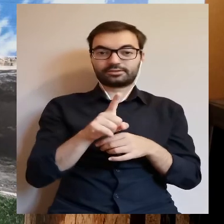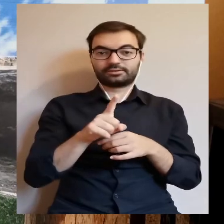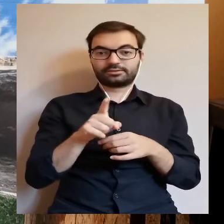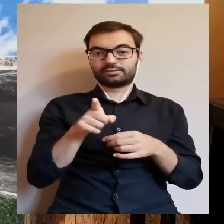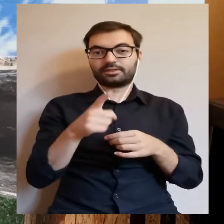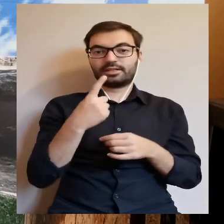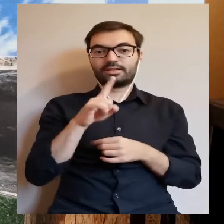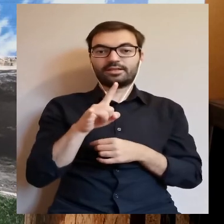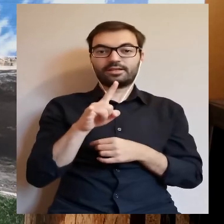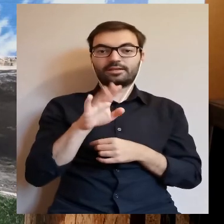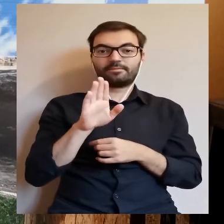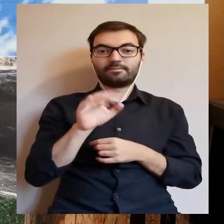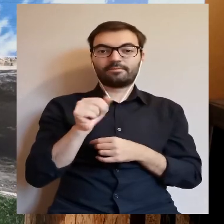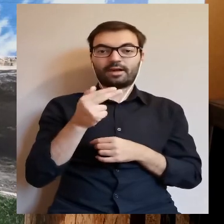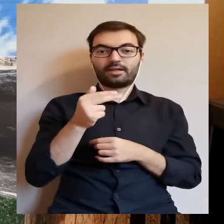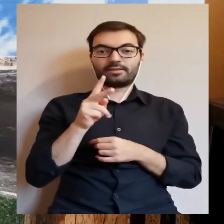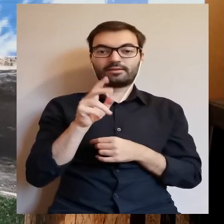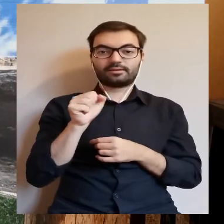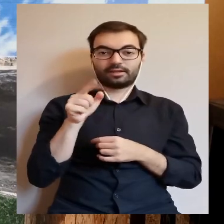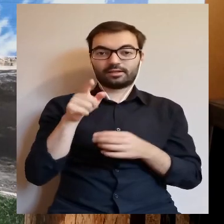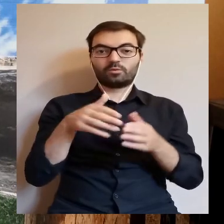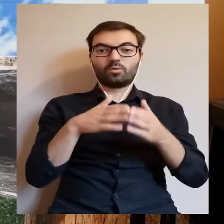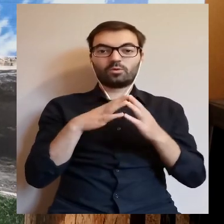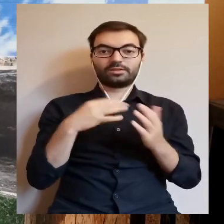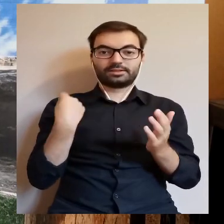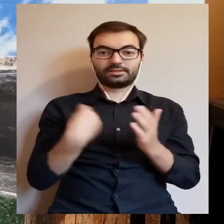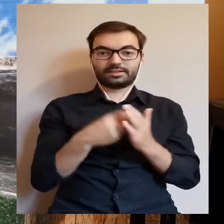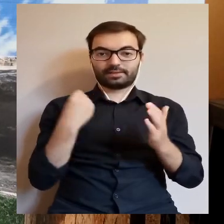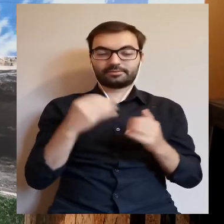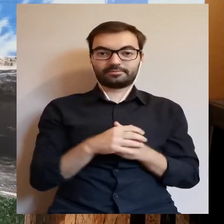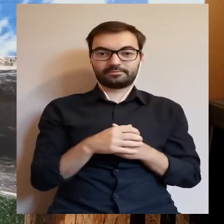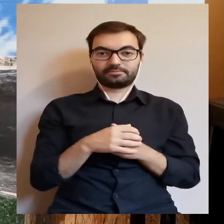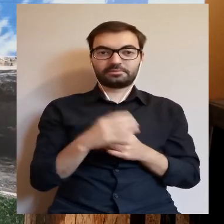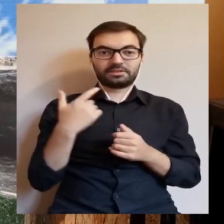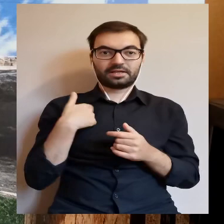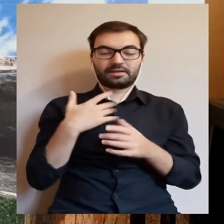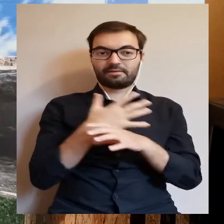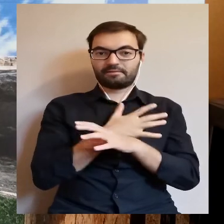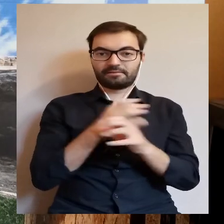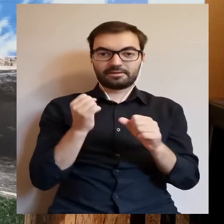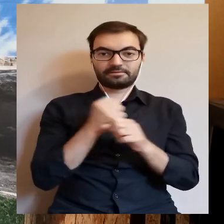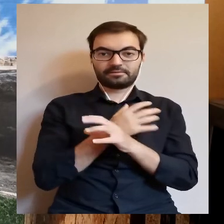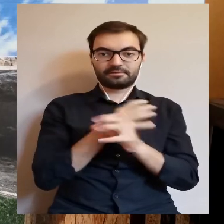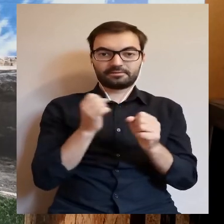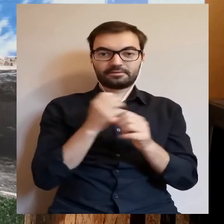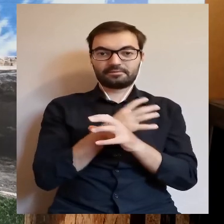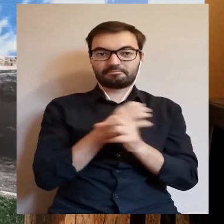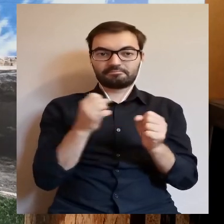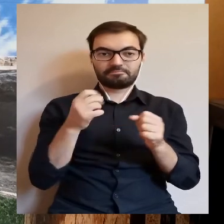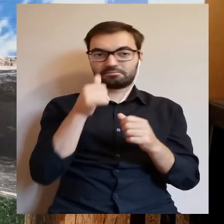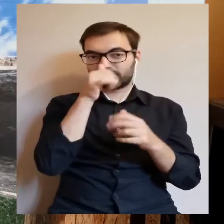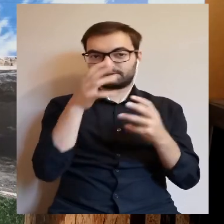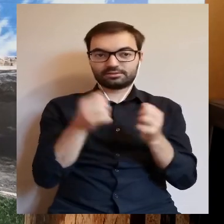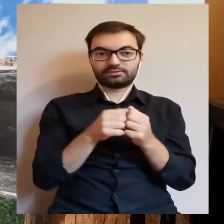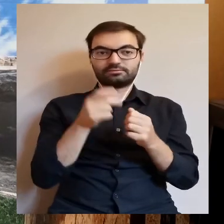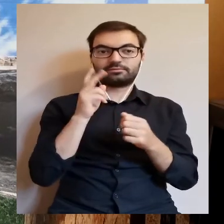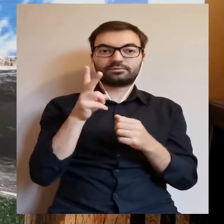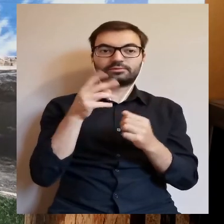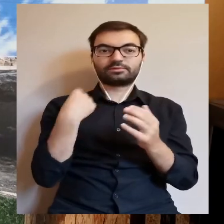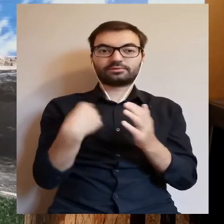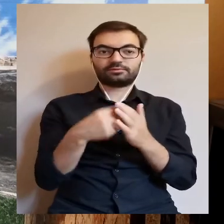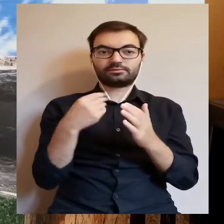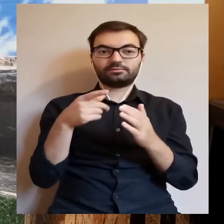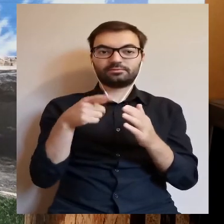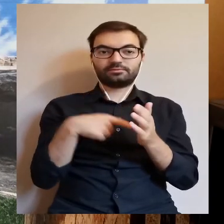właśnie pod samą Dybankę, gdzie ukryty był skarb. Nic nie znalazłam na temat